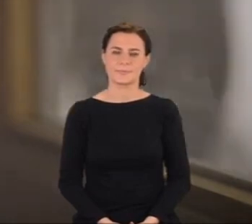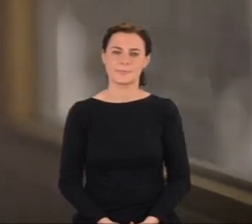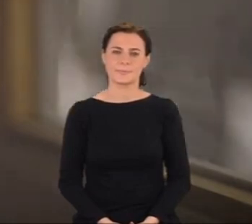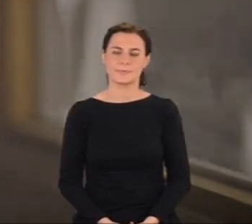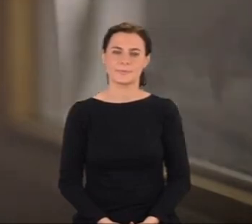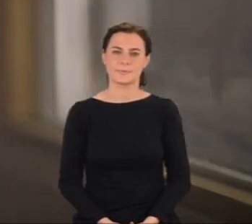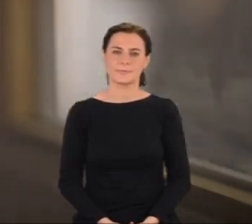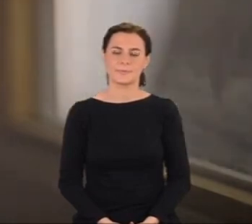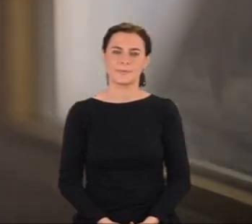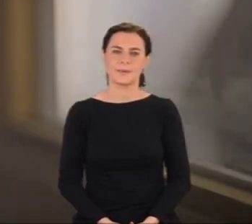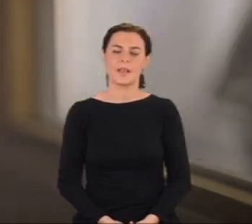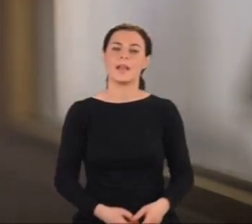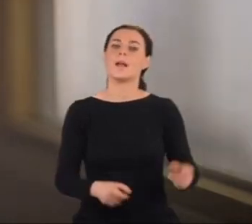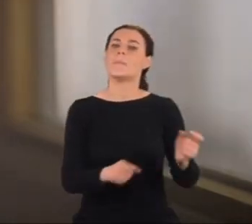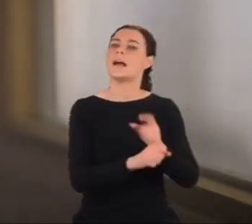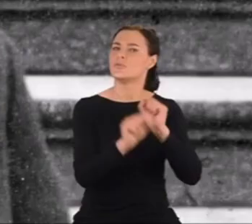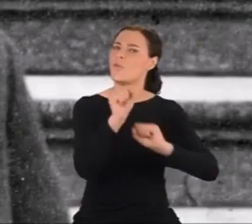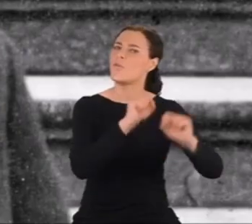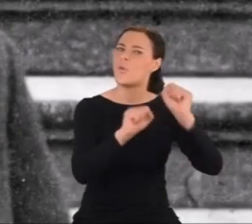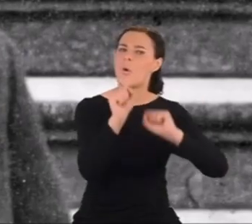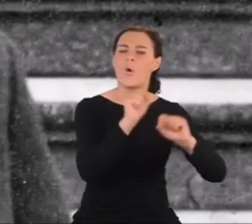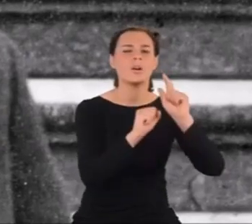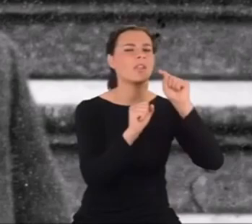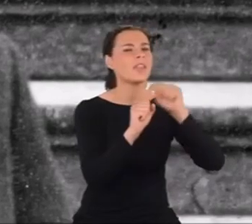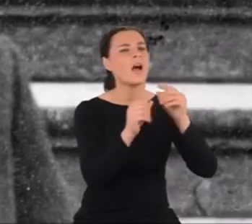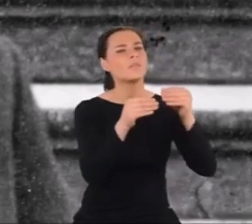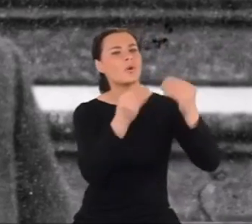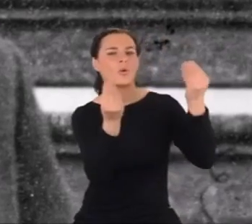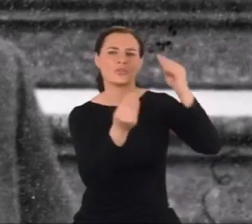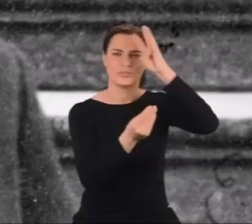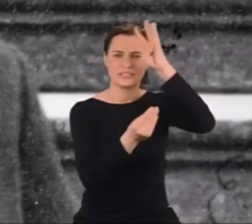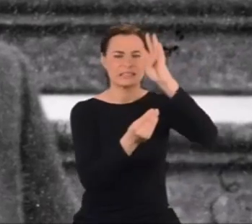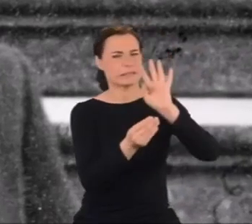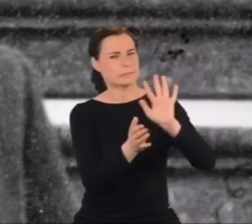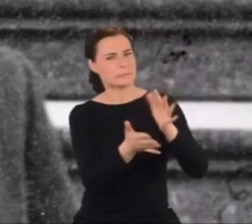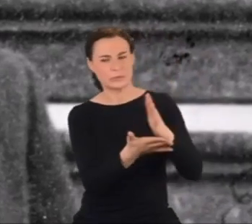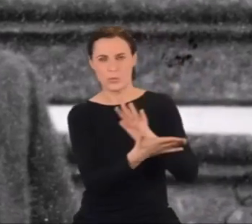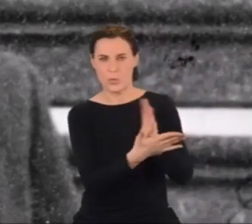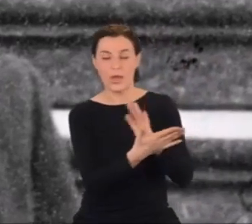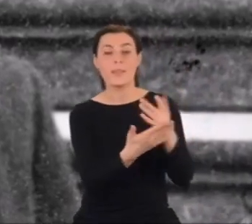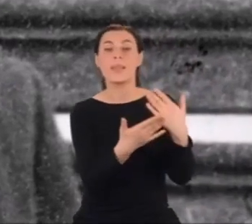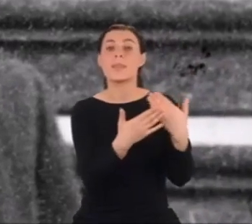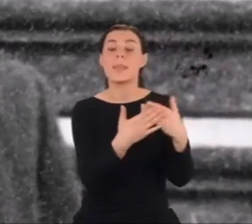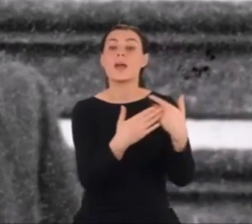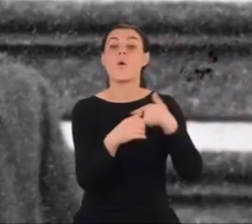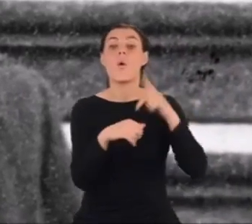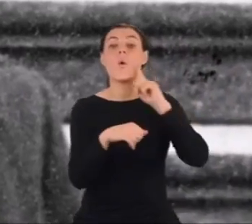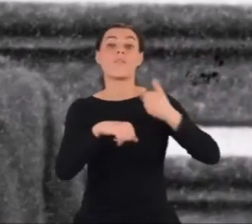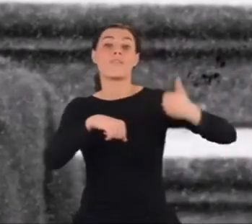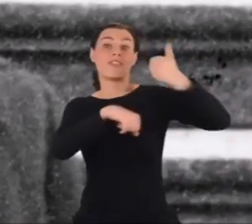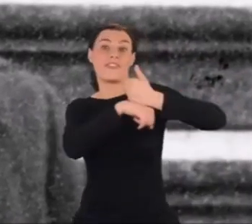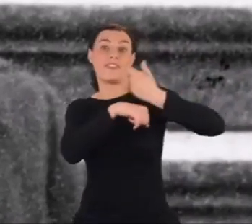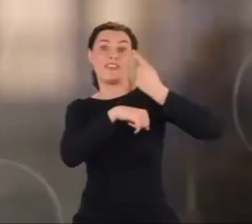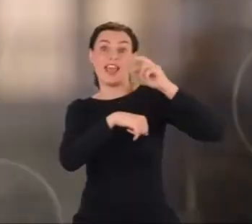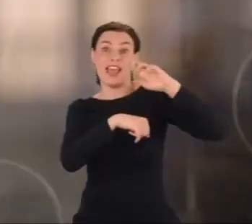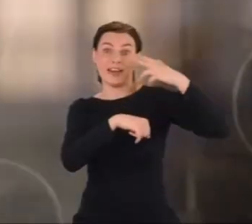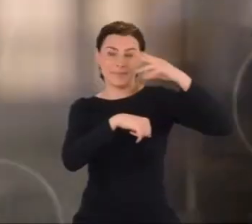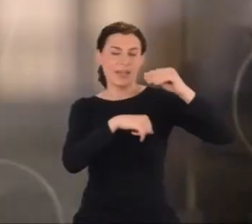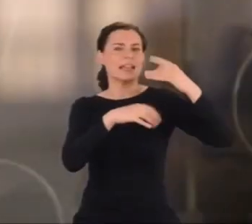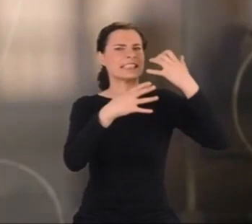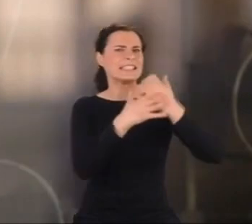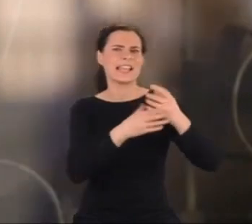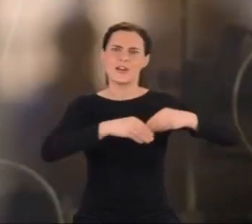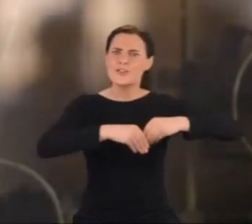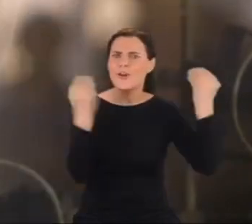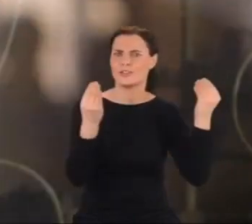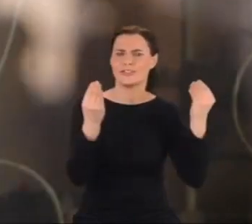We Włoszech, gdzie płomień fizyki ledwo się tli, 25-letni Fermi chce na nowo go rozpalić za sprawą fizyki kwantowej i teorii